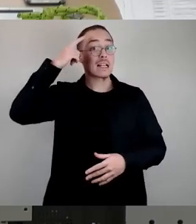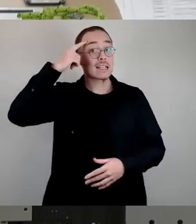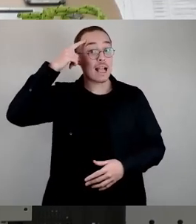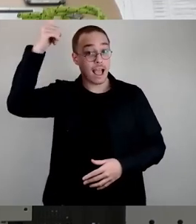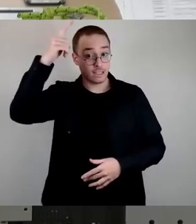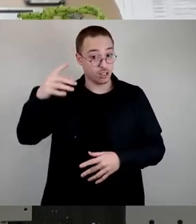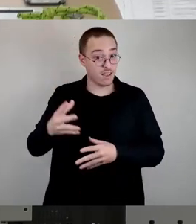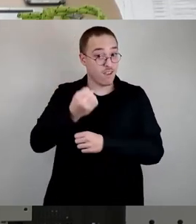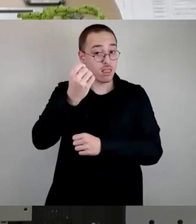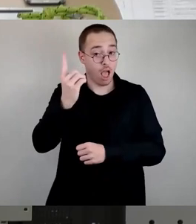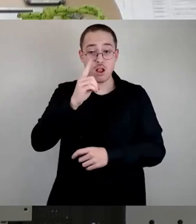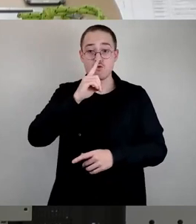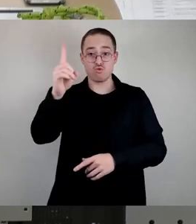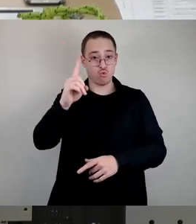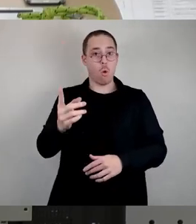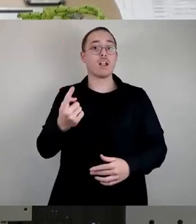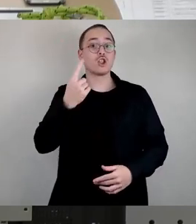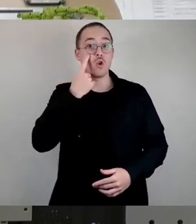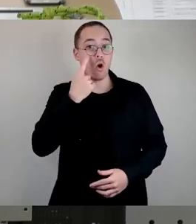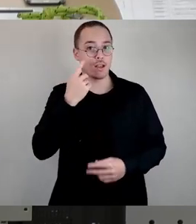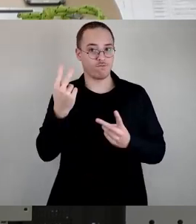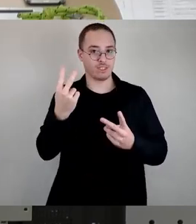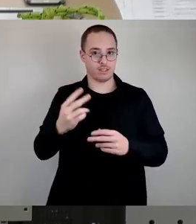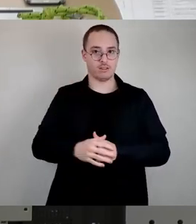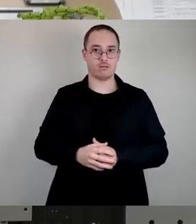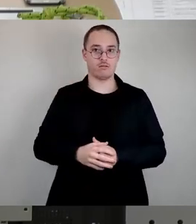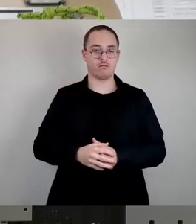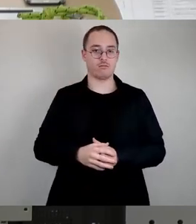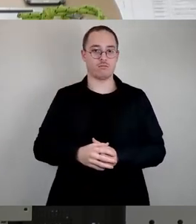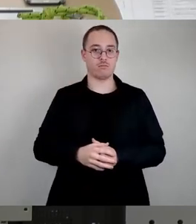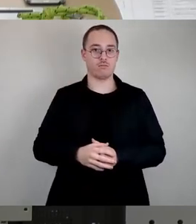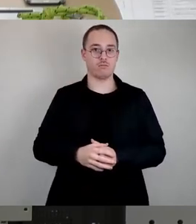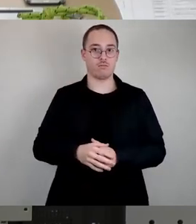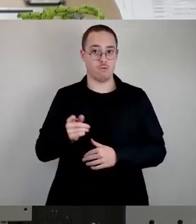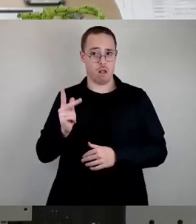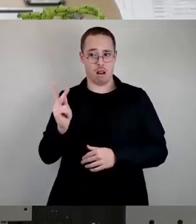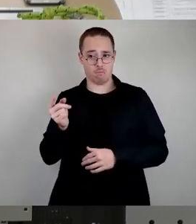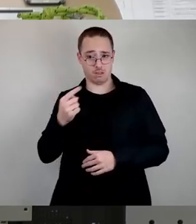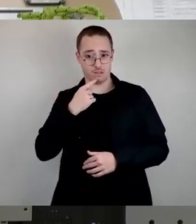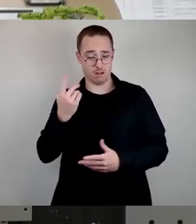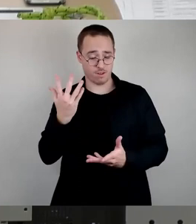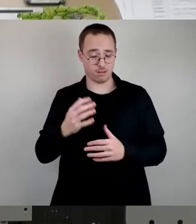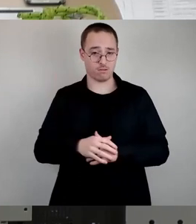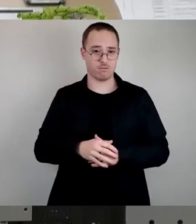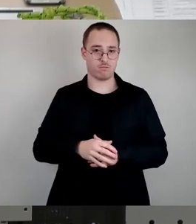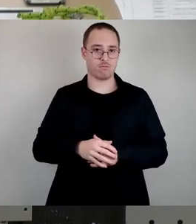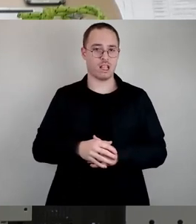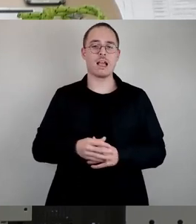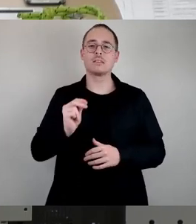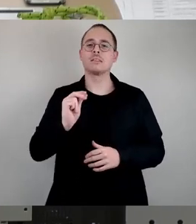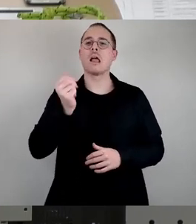Heldische, auch wenn er im Unrecht sei. Er selbst, Klemperer, hält dem entgegen, ich glaube in den seltensten Fällen